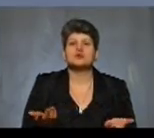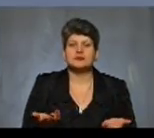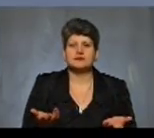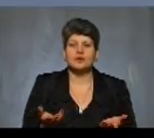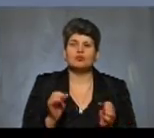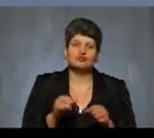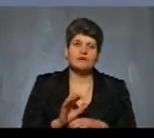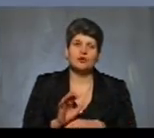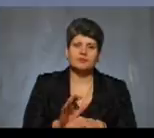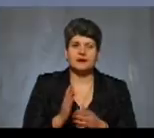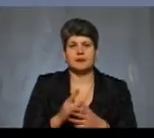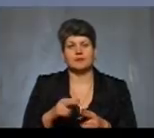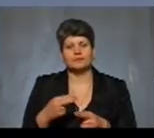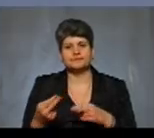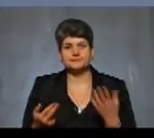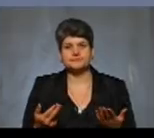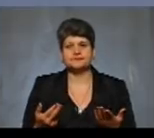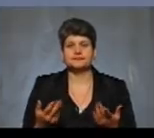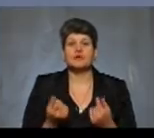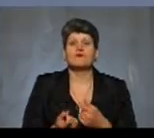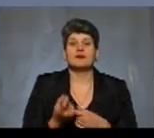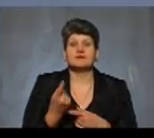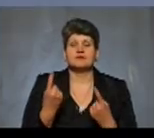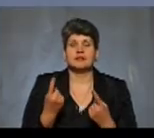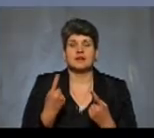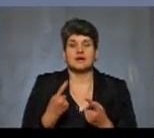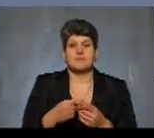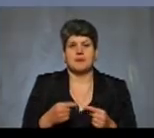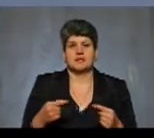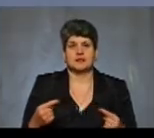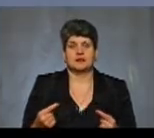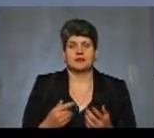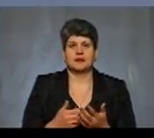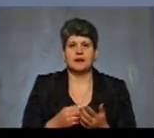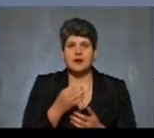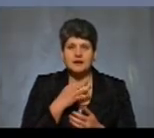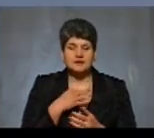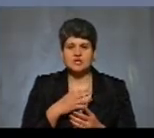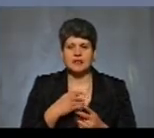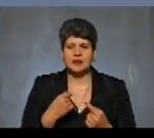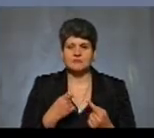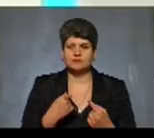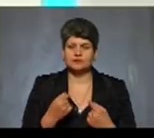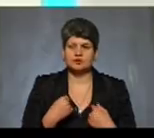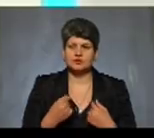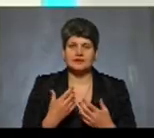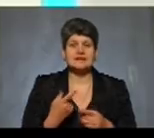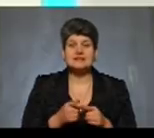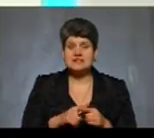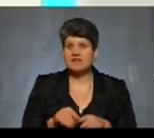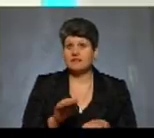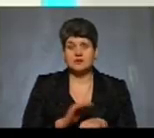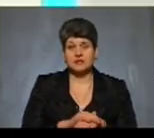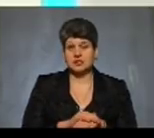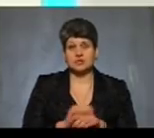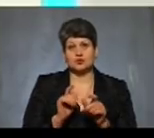виробник має відшкодувати, якщо виявиться велика партія неякісних ліків, чи не постраждає тоді підприємство за рахунок суб'єкта